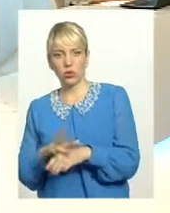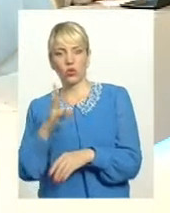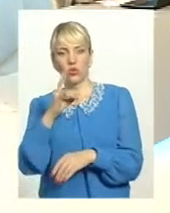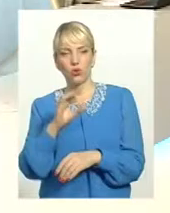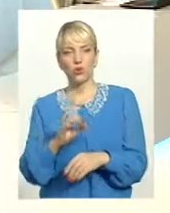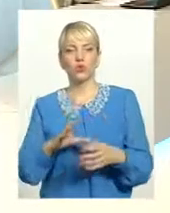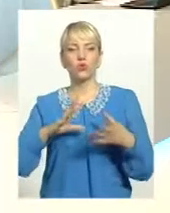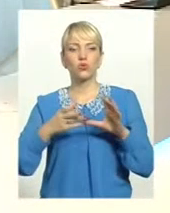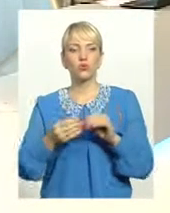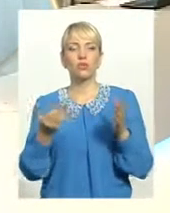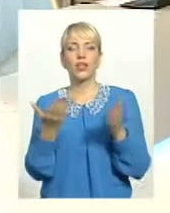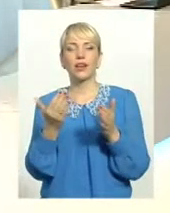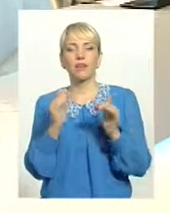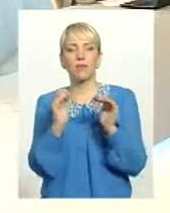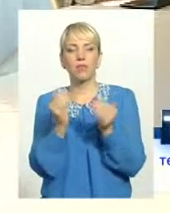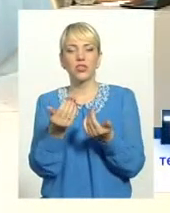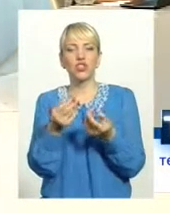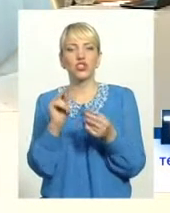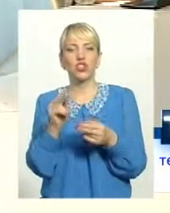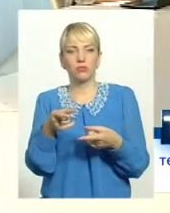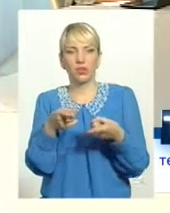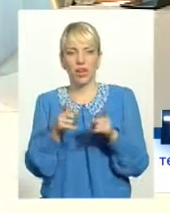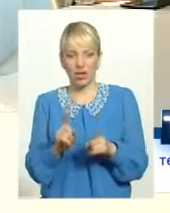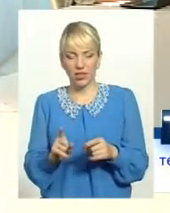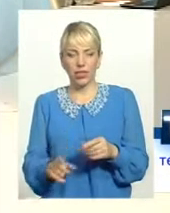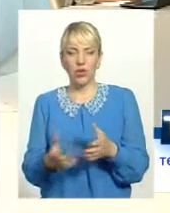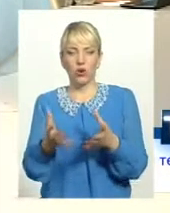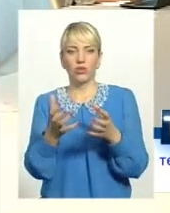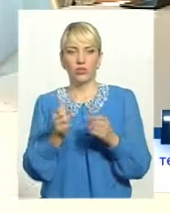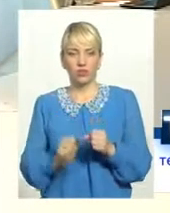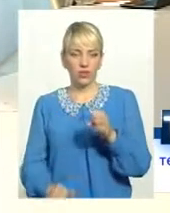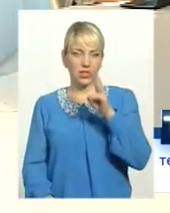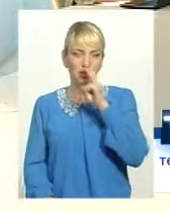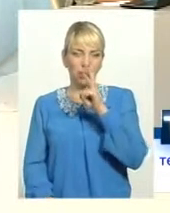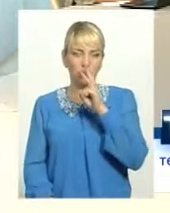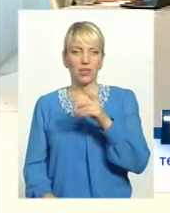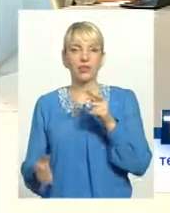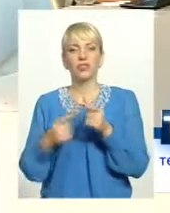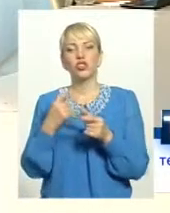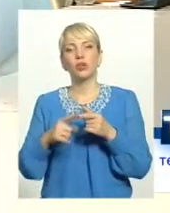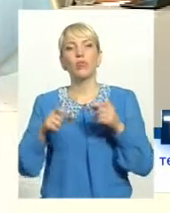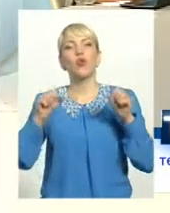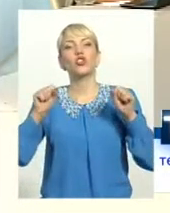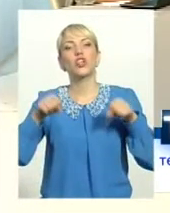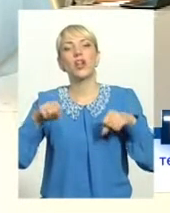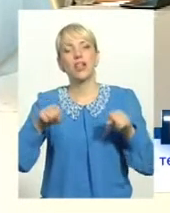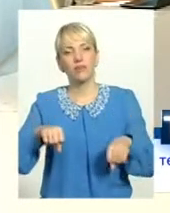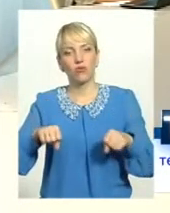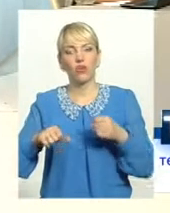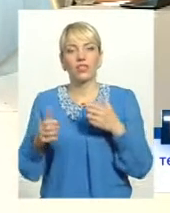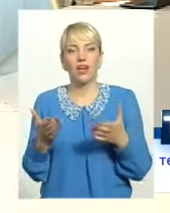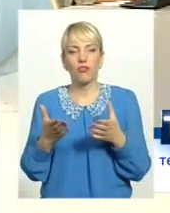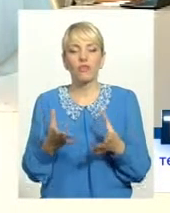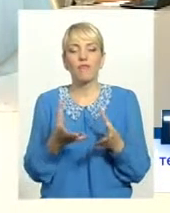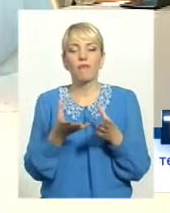яка менша, ніж реальна отримана заробітна плата. Чи можливо, якимось чином